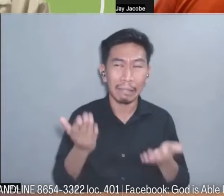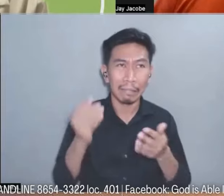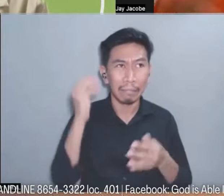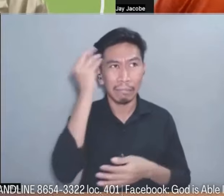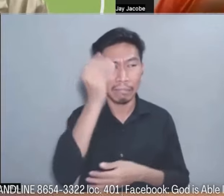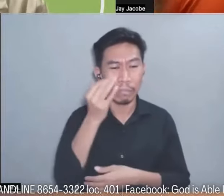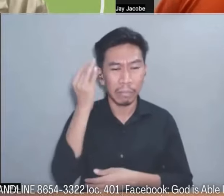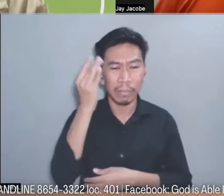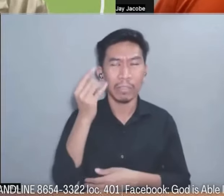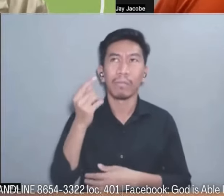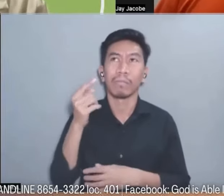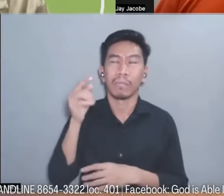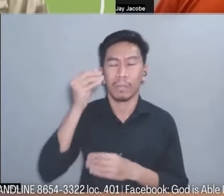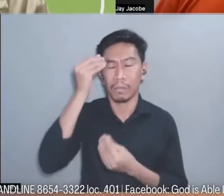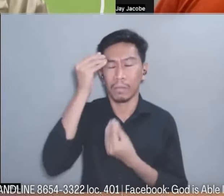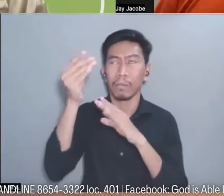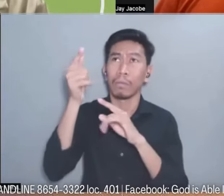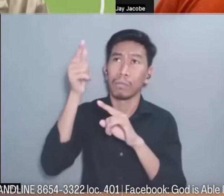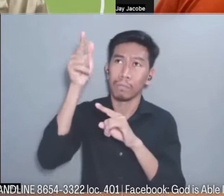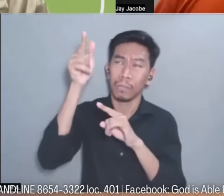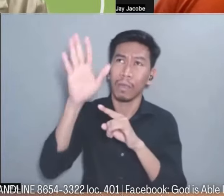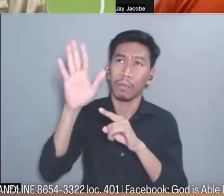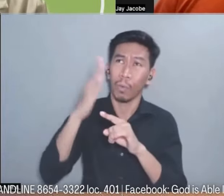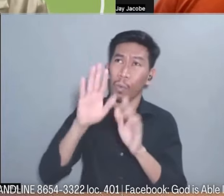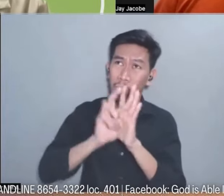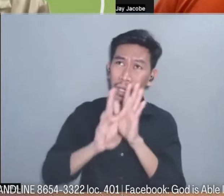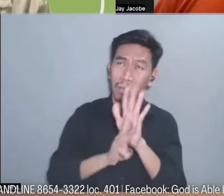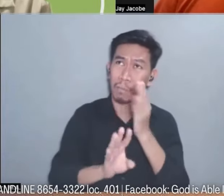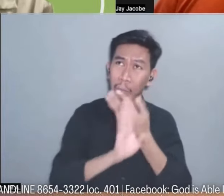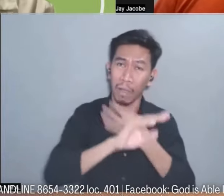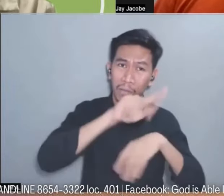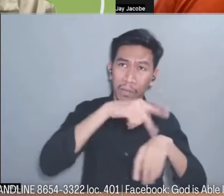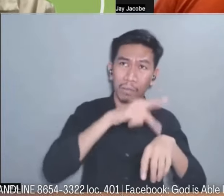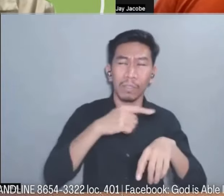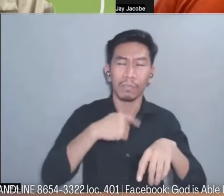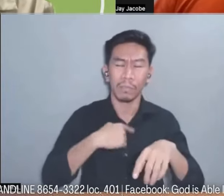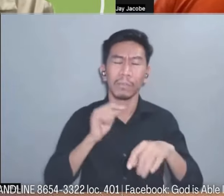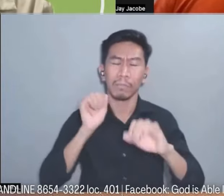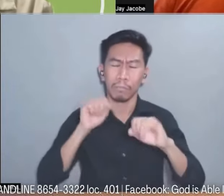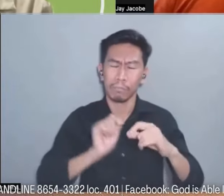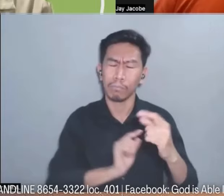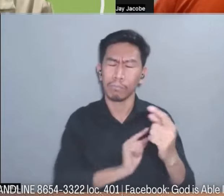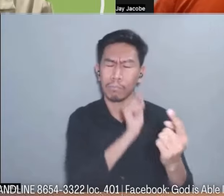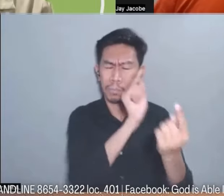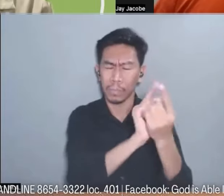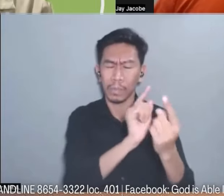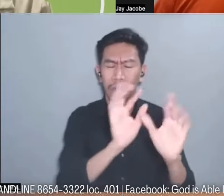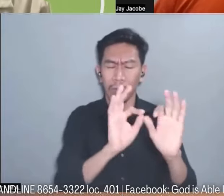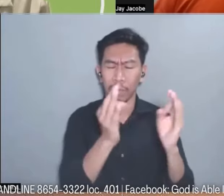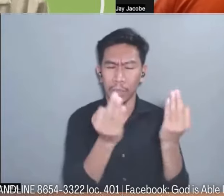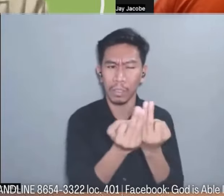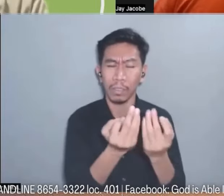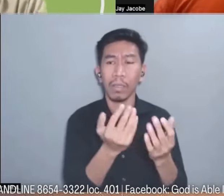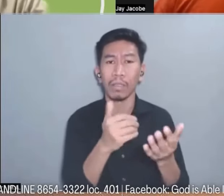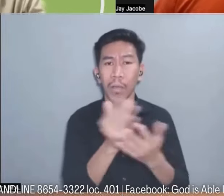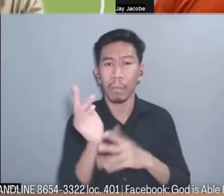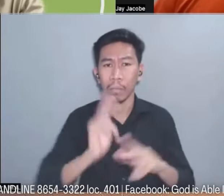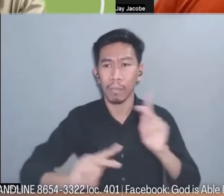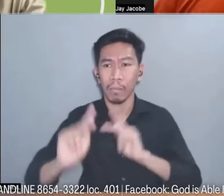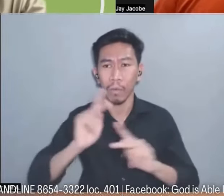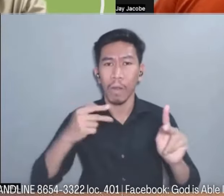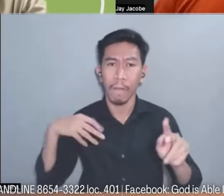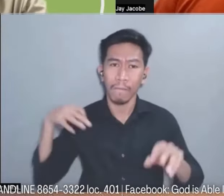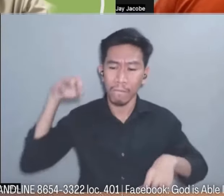polite ko at makita ko ang pamilya ko ibali ang pamilya ko nag-sacrifice po may mga nagbigay po ng tulong para magkaroon po sila ng